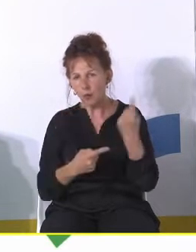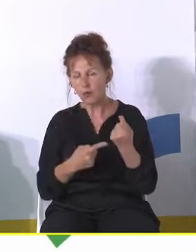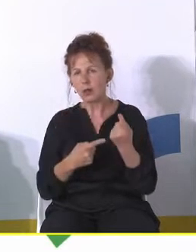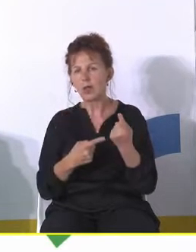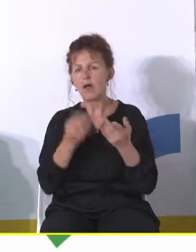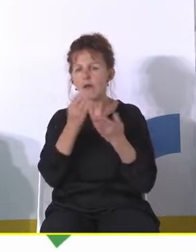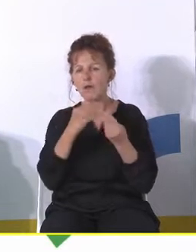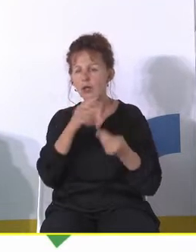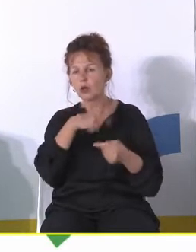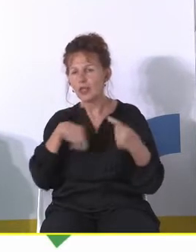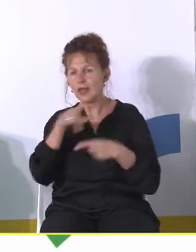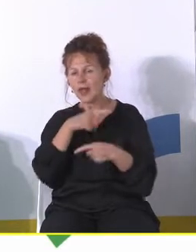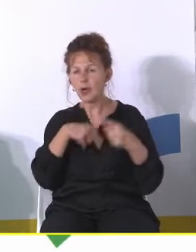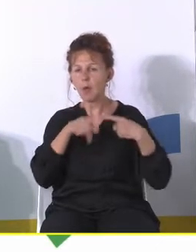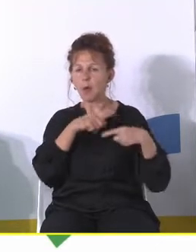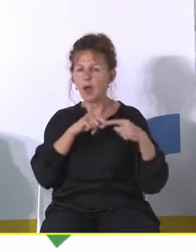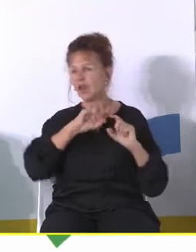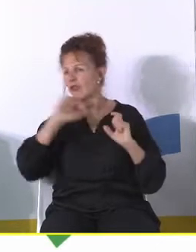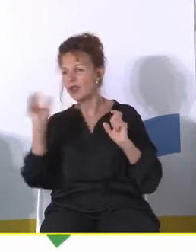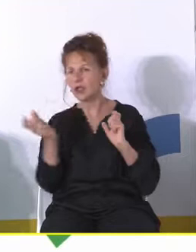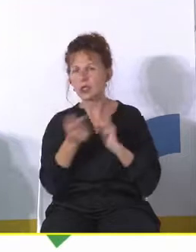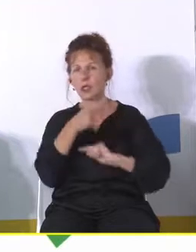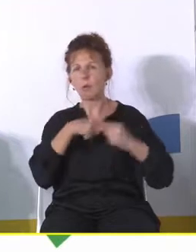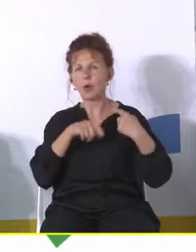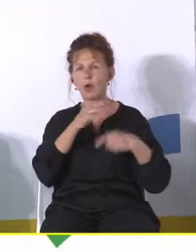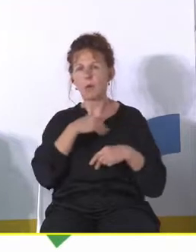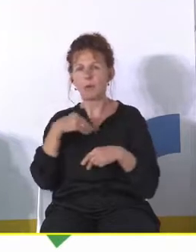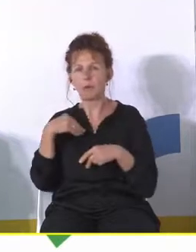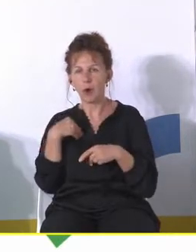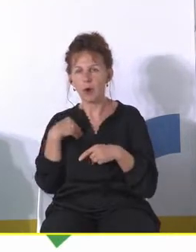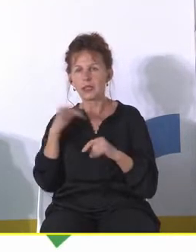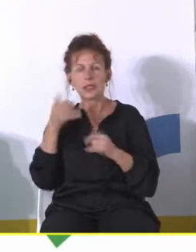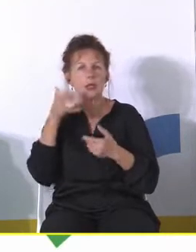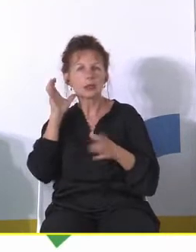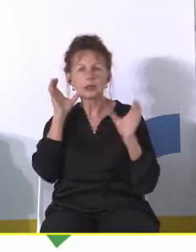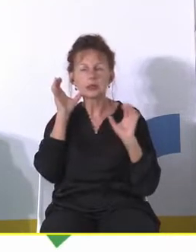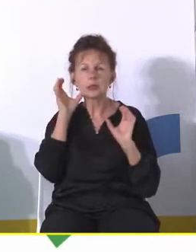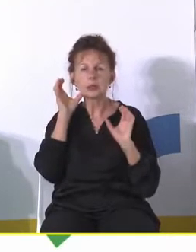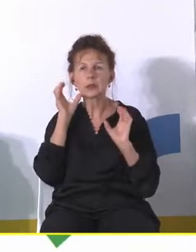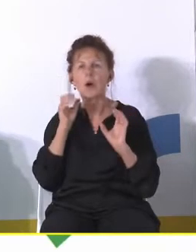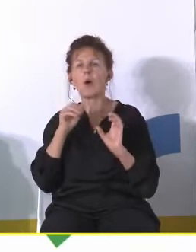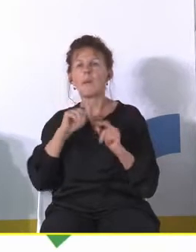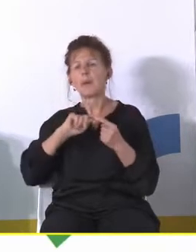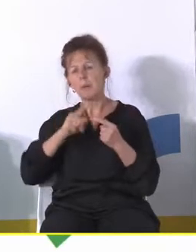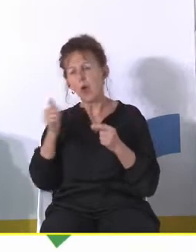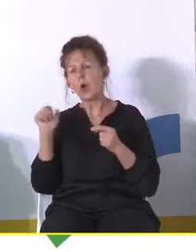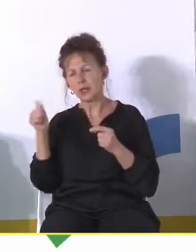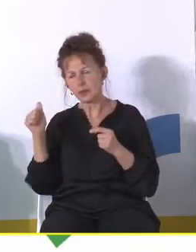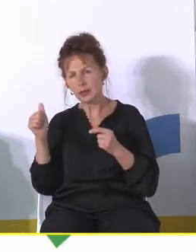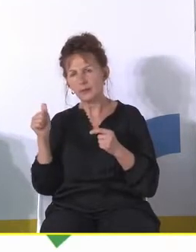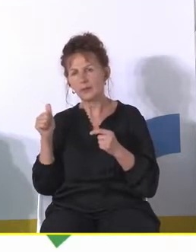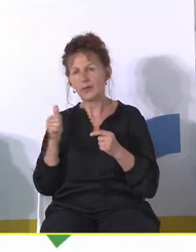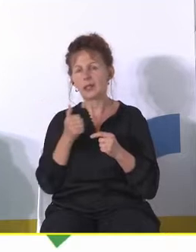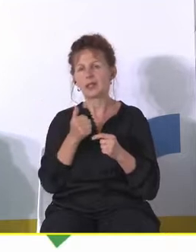większość naszych pokolenia, właściwie właściwie wszystkie pokolenia Polski jak słyszą poza ekspertami, bo jak słyszą słowo